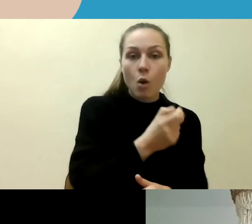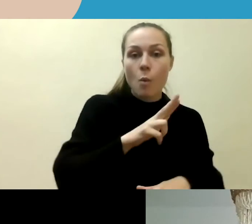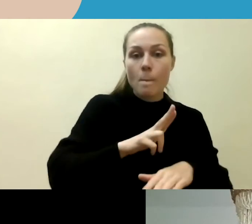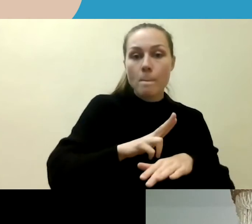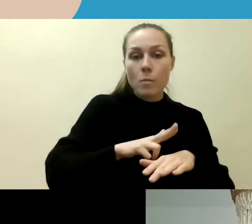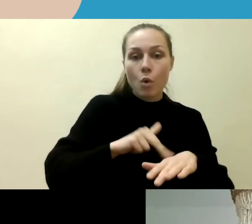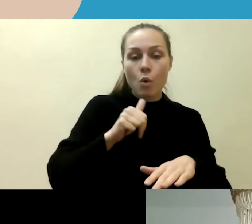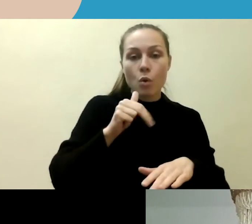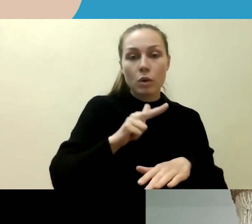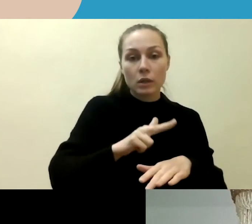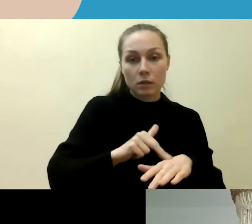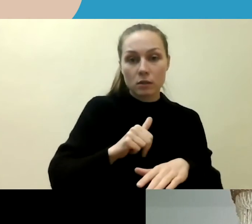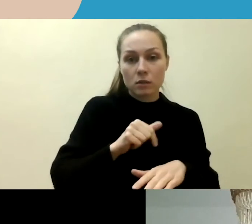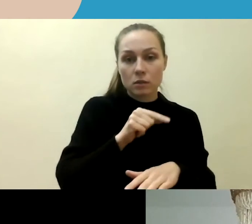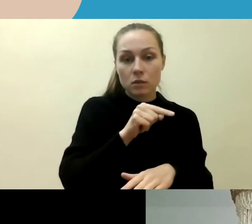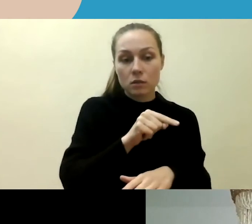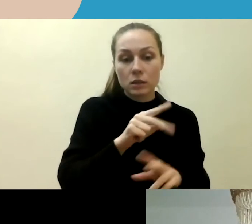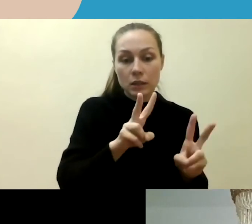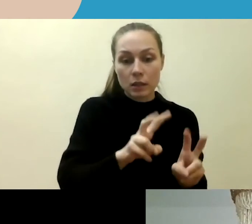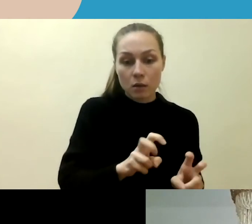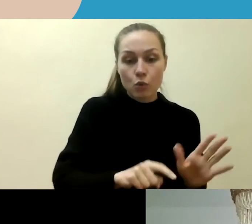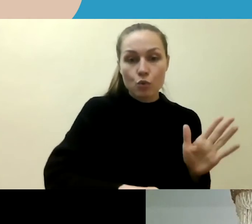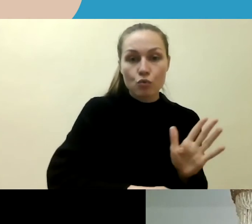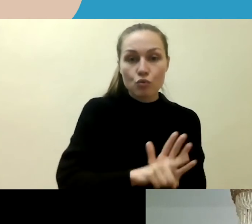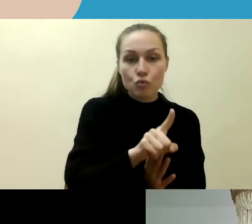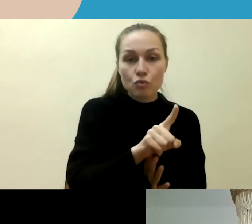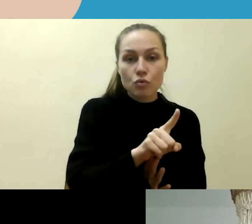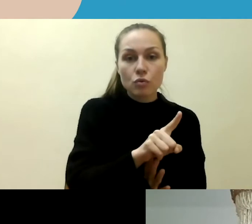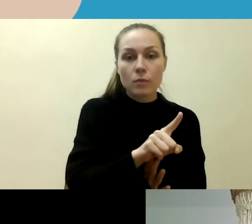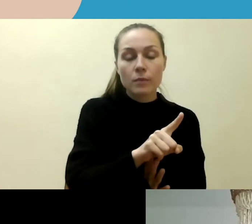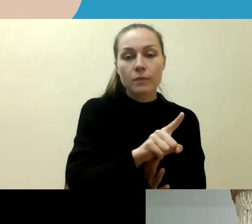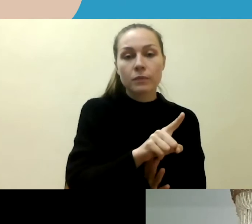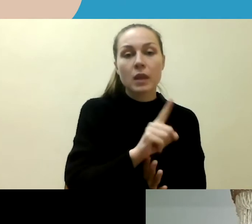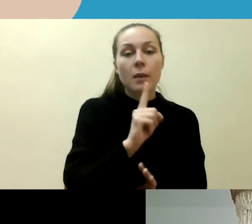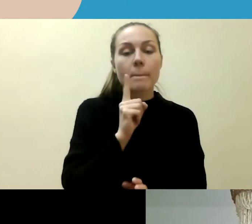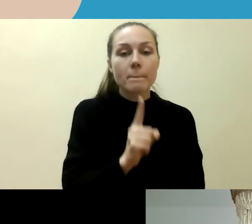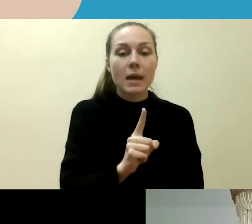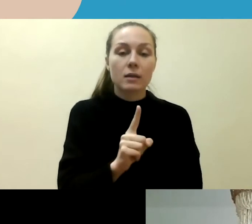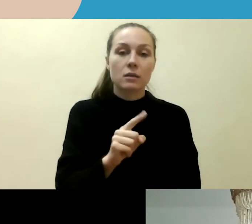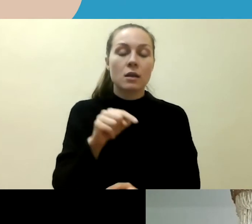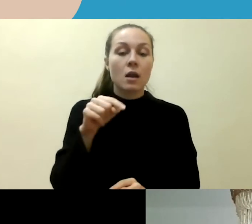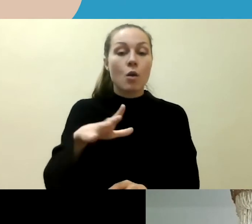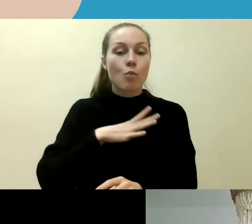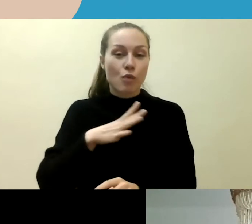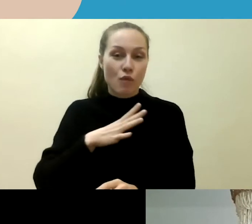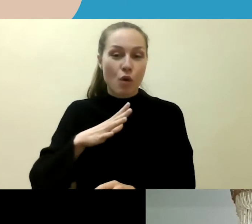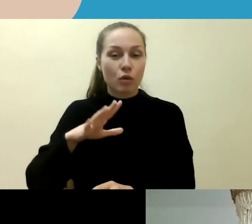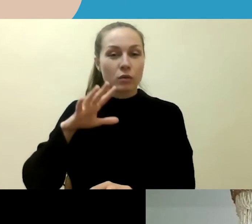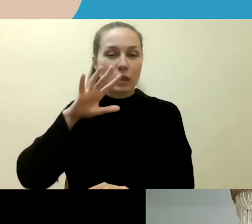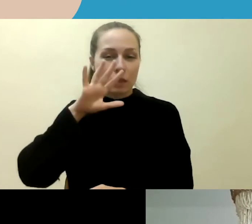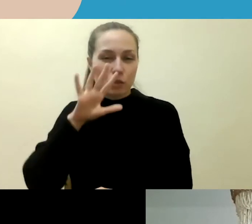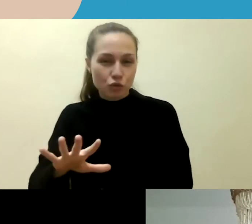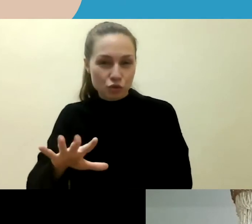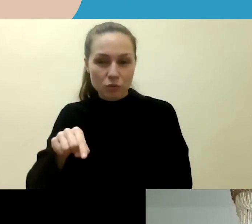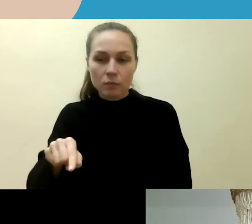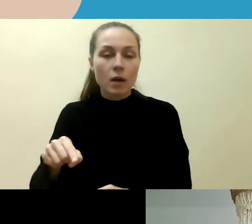pradėjus tyrimai yra dažnai praleidžiamas nevykantos momentas. Tai yra visokiausių